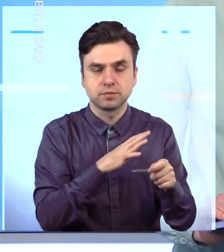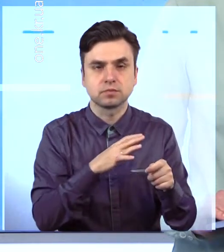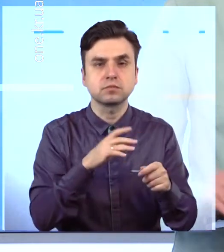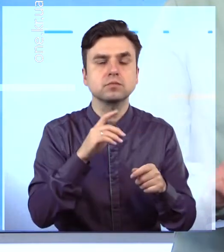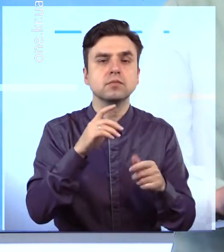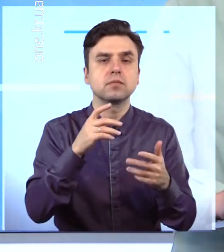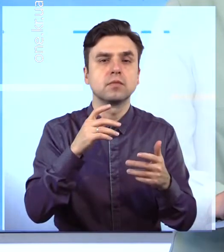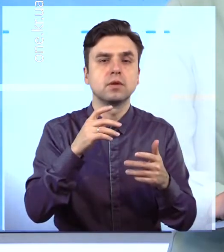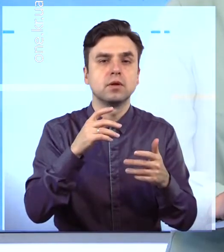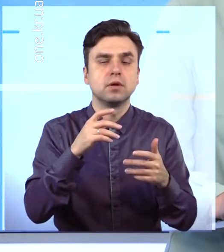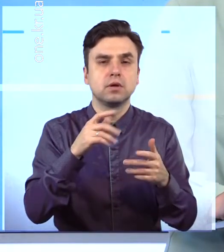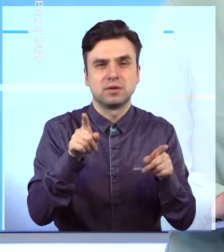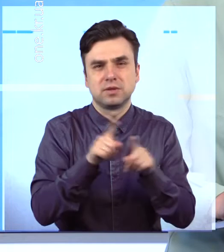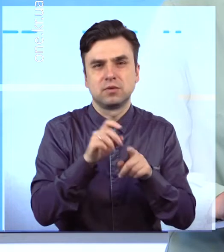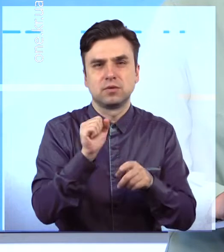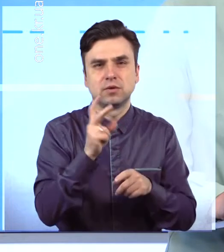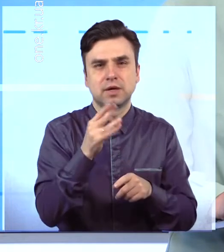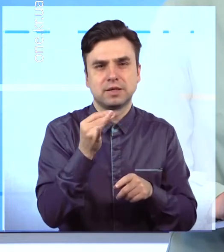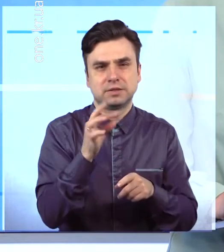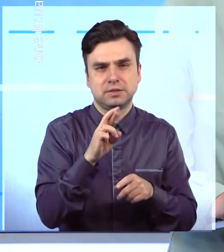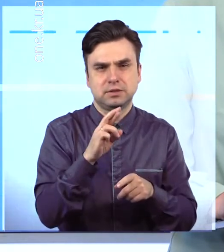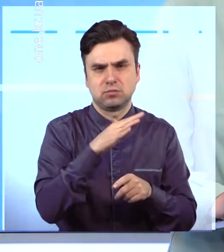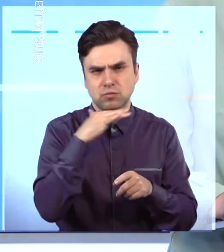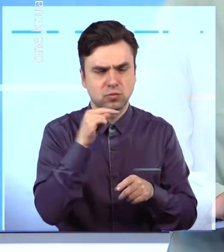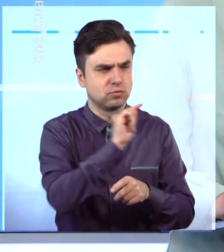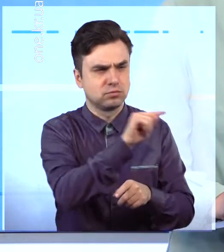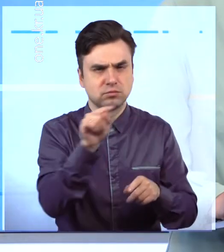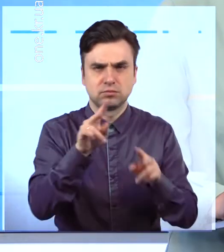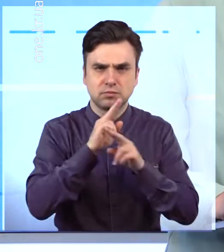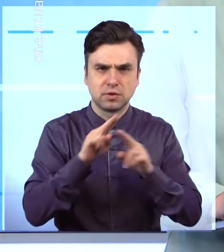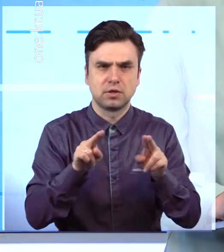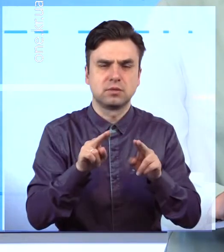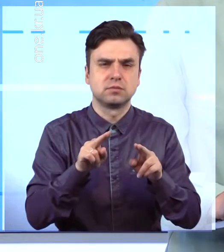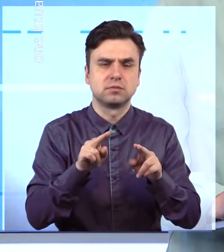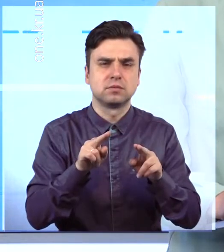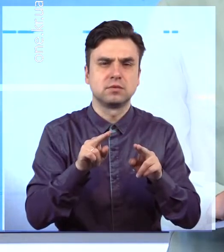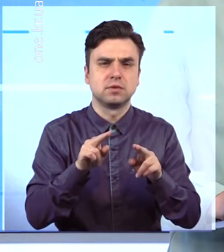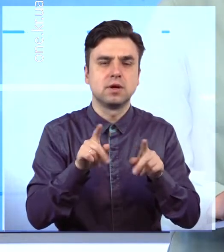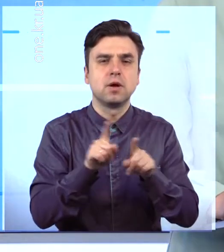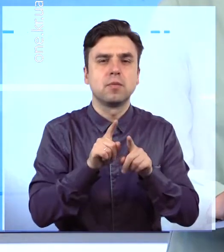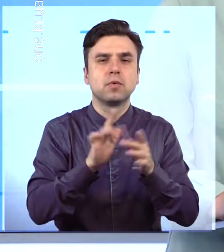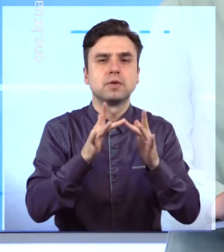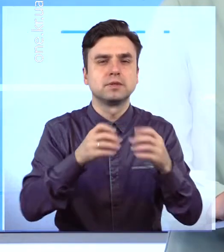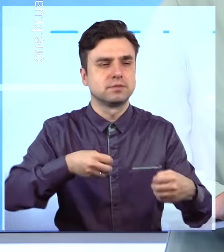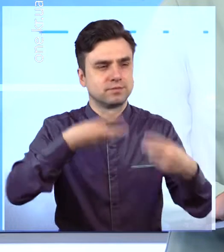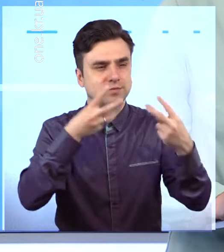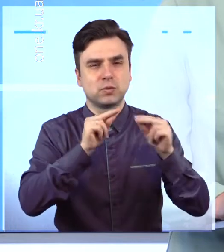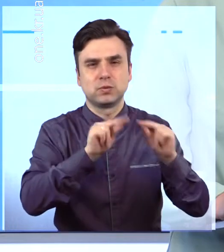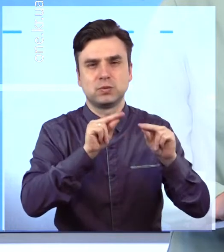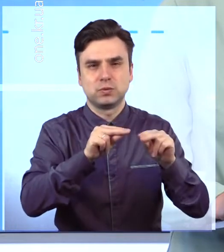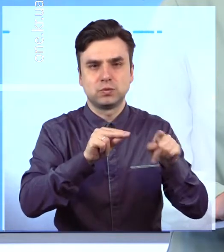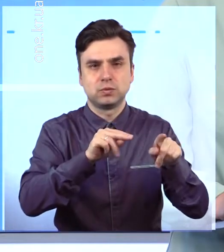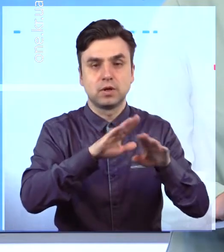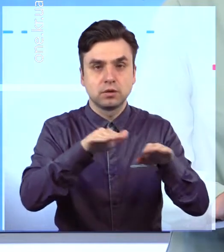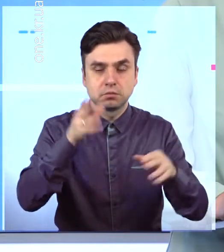школярів – «Мішечок» і «Тиждень громадської діяльності спільно-сильно» в рамках дистанційного навчання. Все задля того, аби